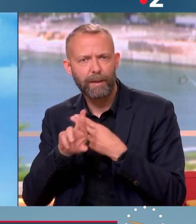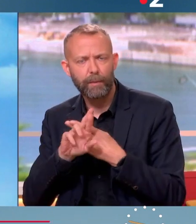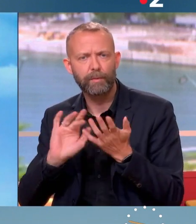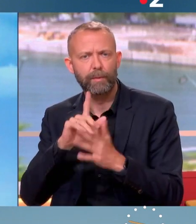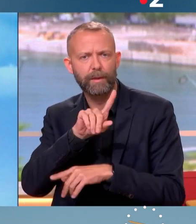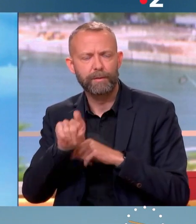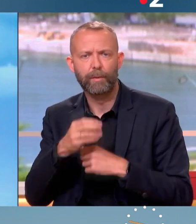'Assemblée nationale et bonne journée.